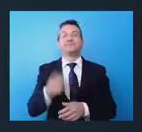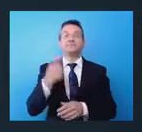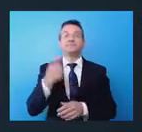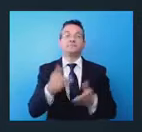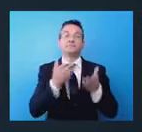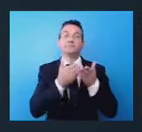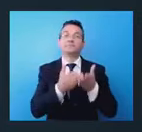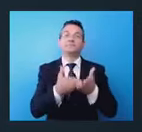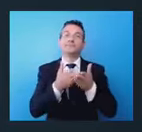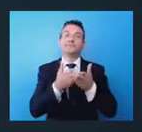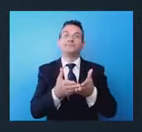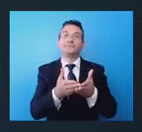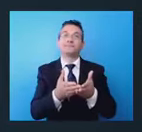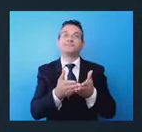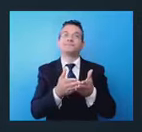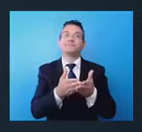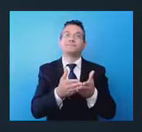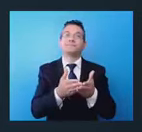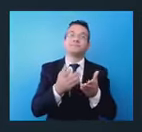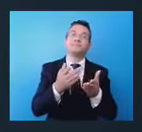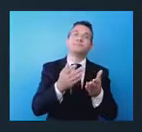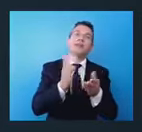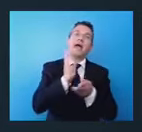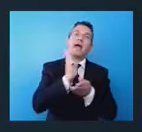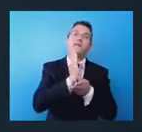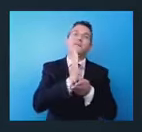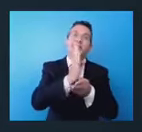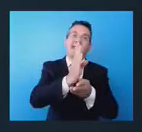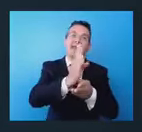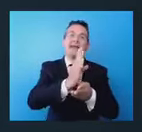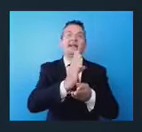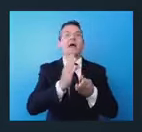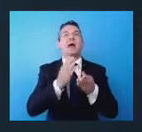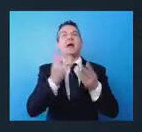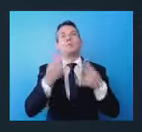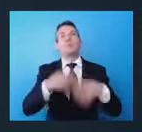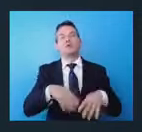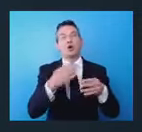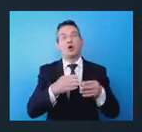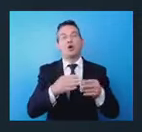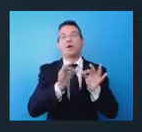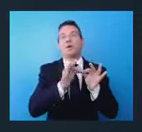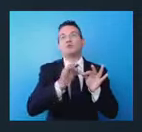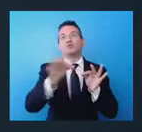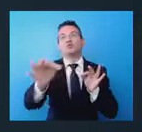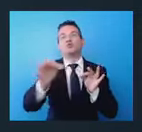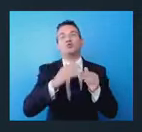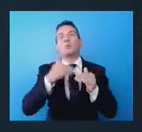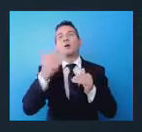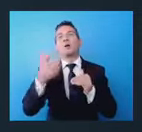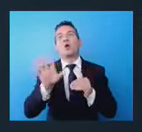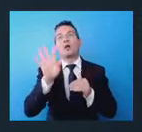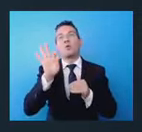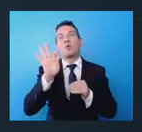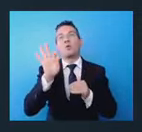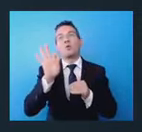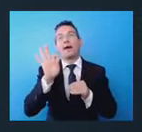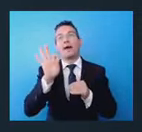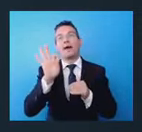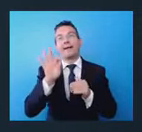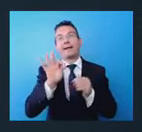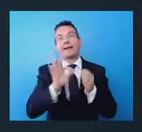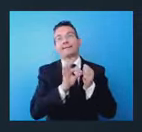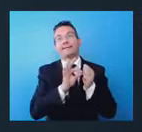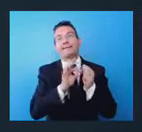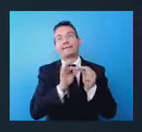navico a vele a motore superiore ai 40 metri. In gergo tecnico vengono definiti super